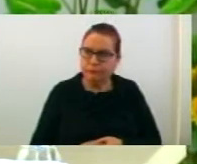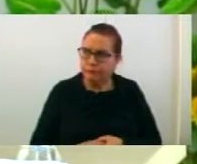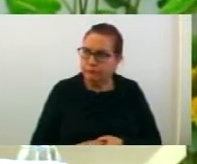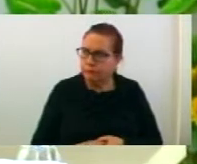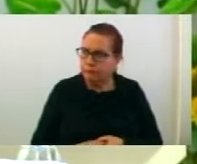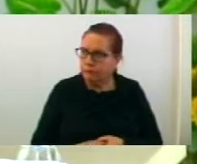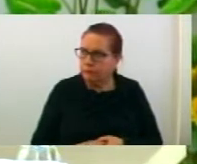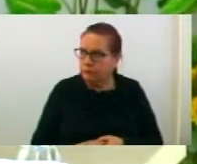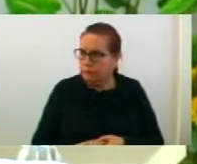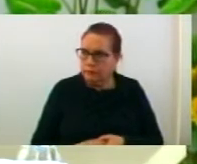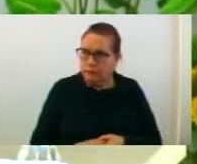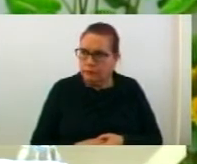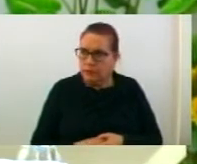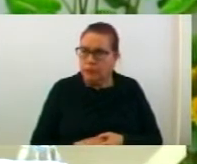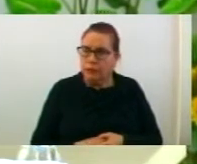Кого